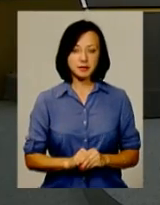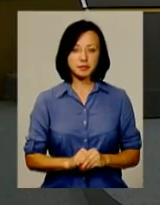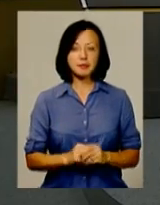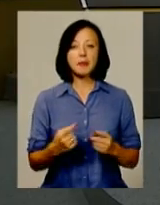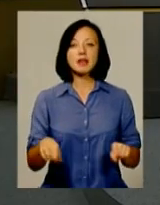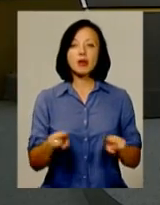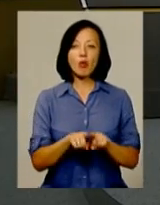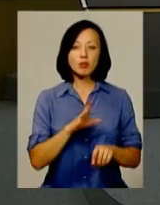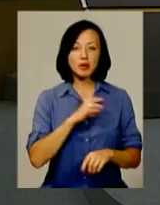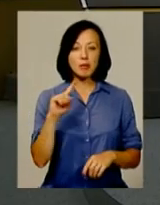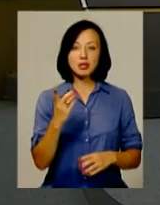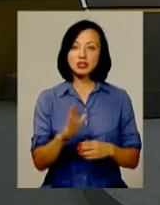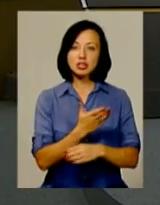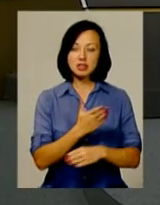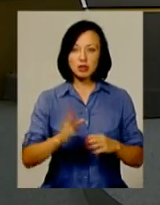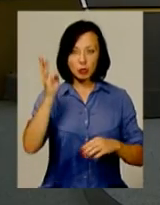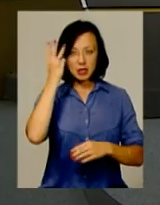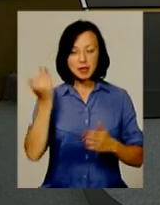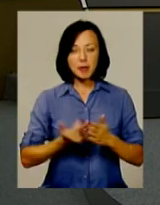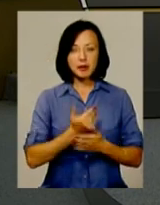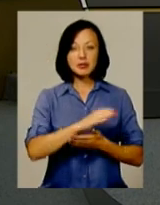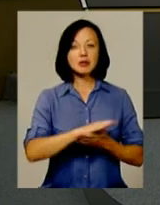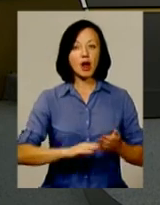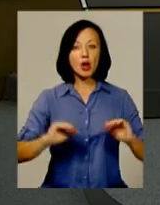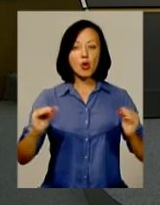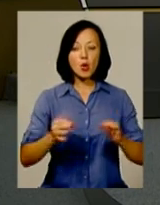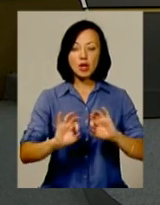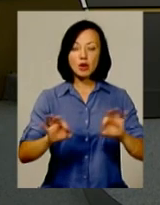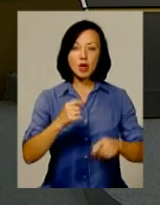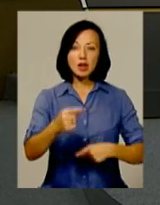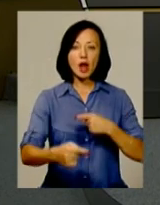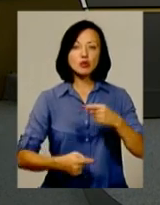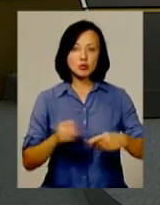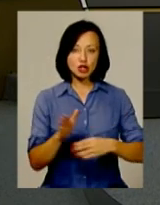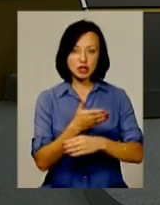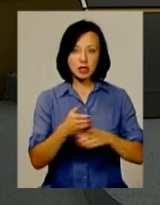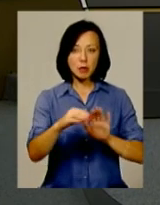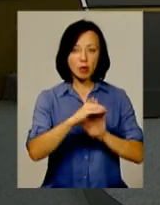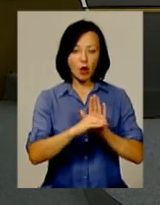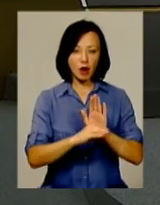Саме такою була перша половина подільської панорами. Далі – короткий анонс наступної частини програми.